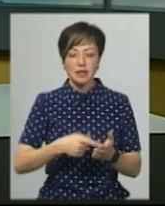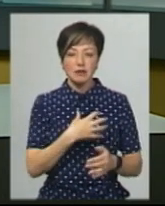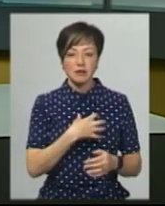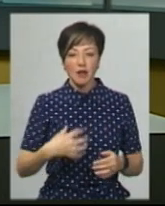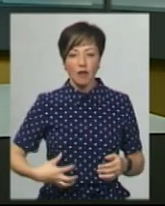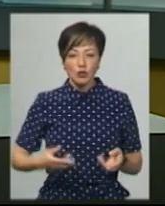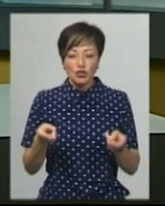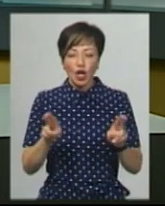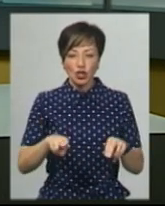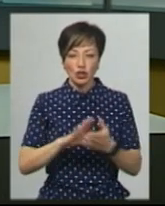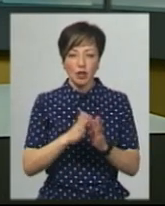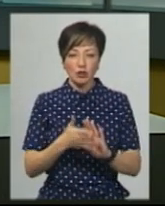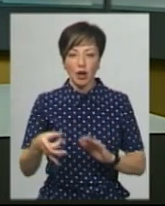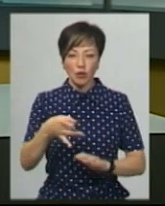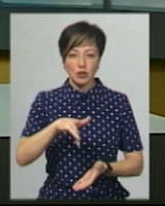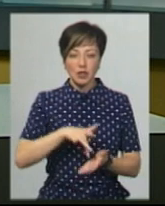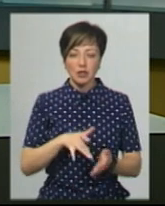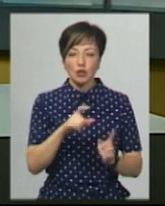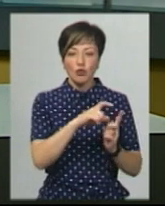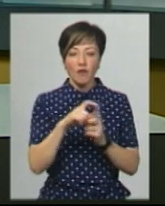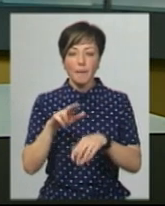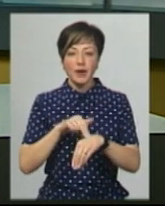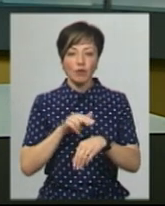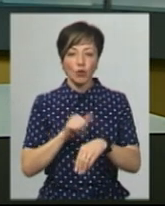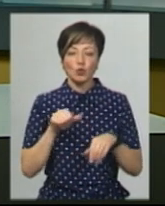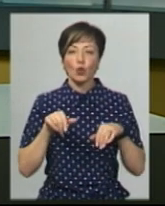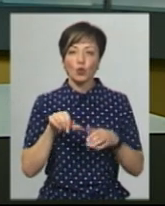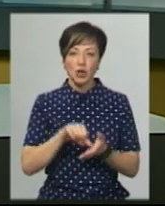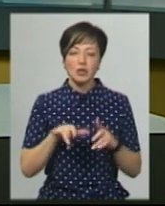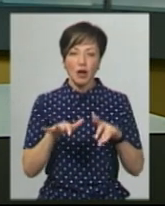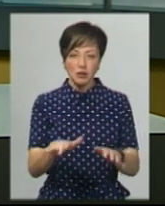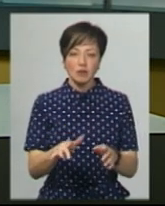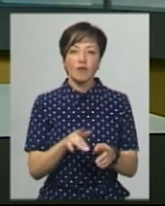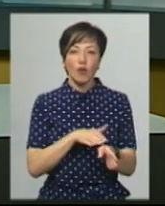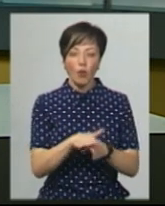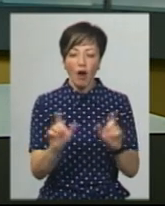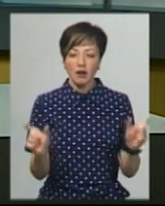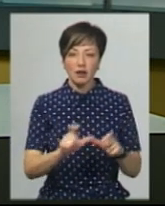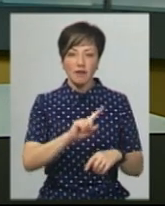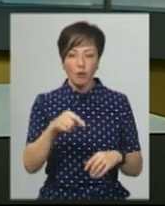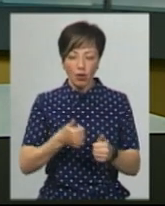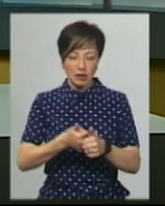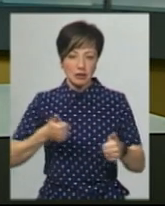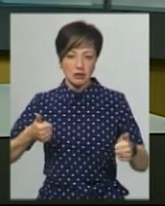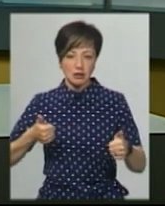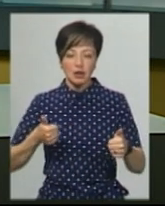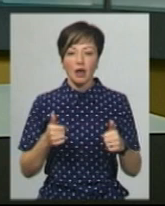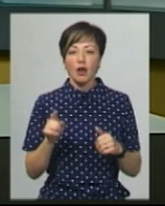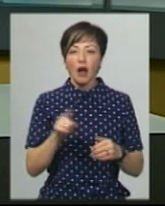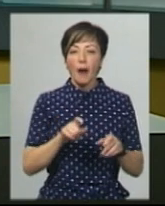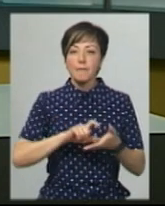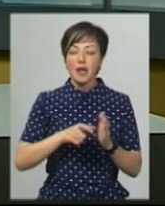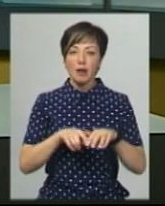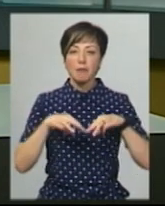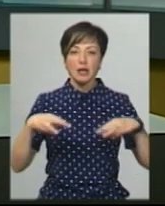районного центру. За словами правоохоронців, учасники акції дотримувались карантинних вимог та соціальної дистанції. Нагадаю, Кабінет